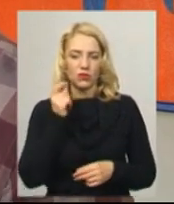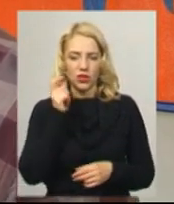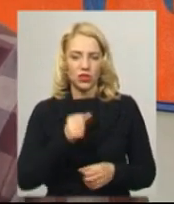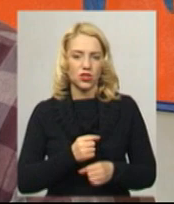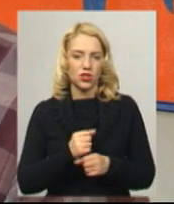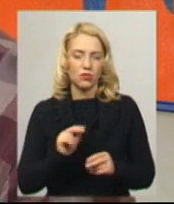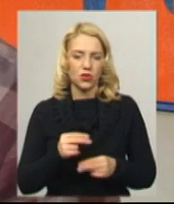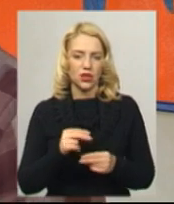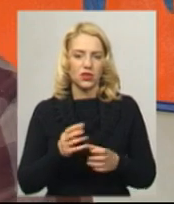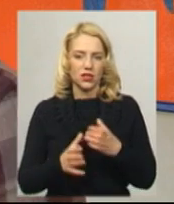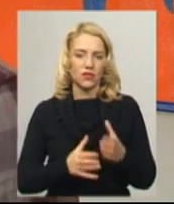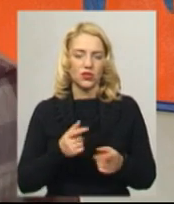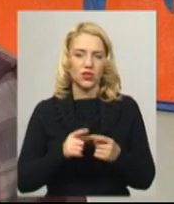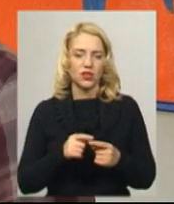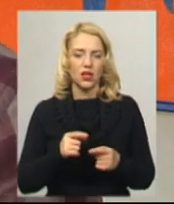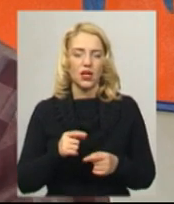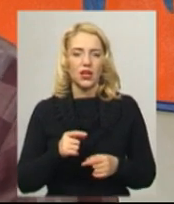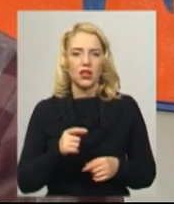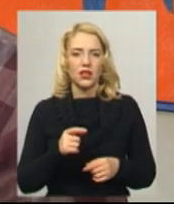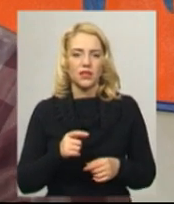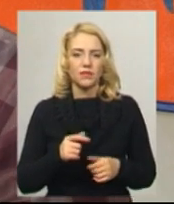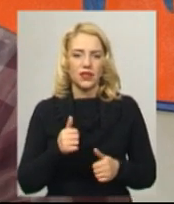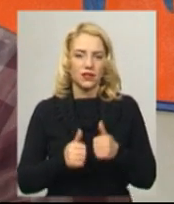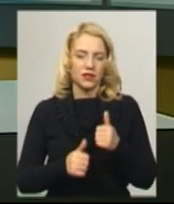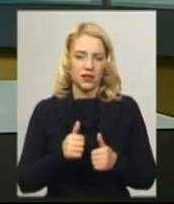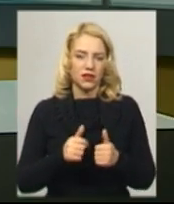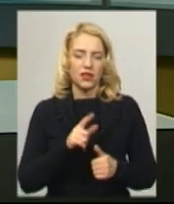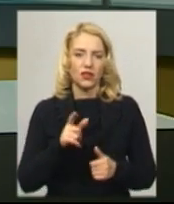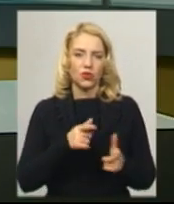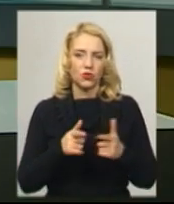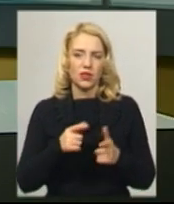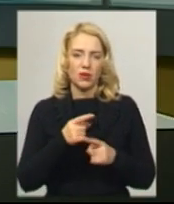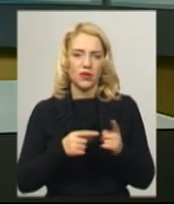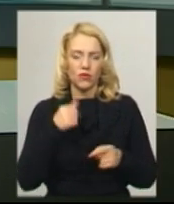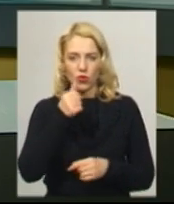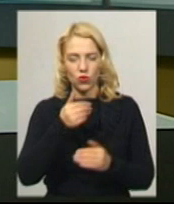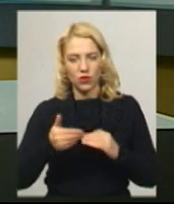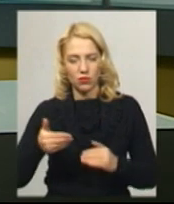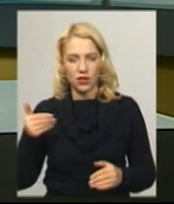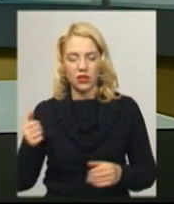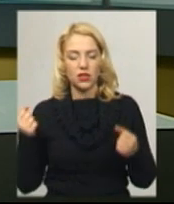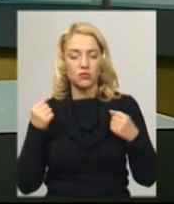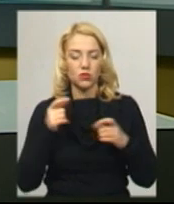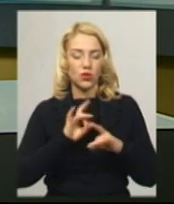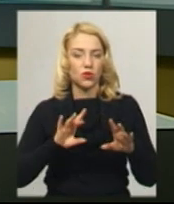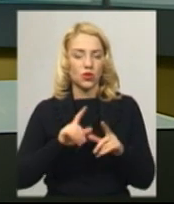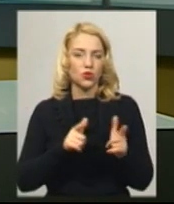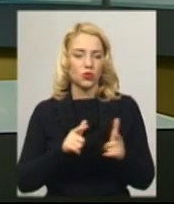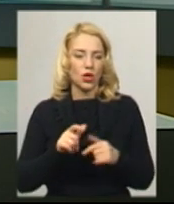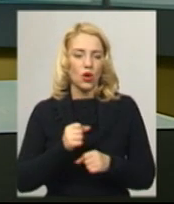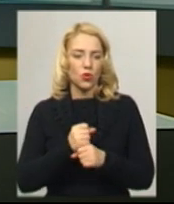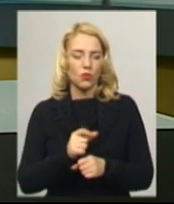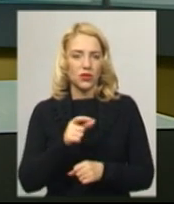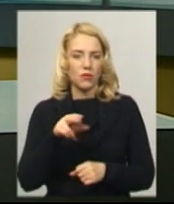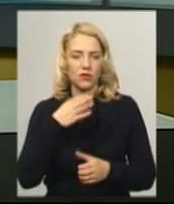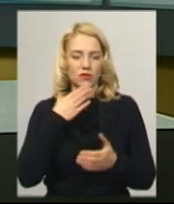контрольні старти, до яких ми готуємося за пів року, за рік. Спортсмен каже, готувався до Кубку Європи в своїй школі